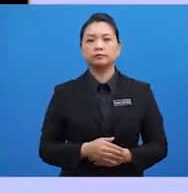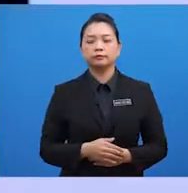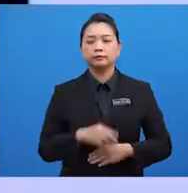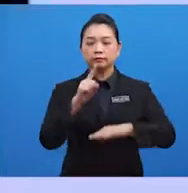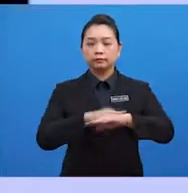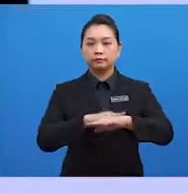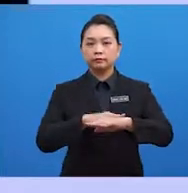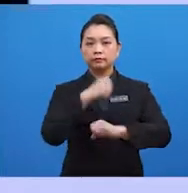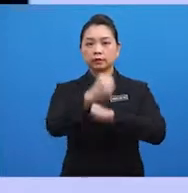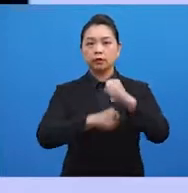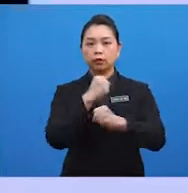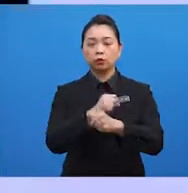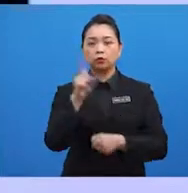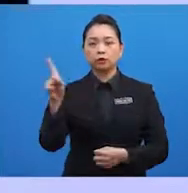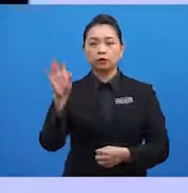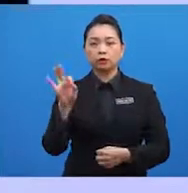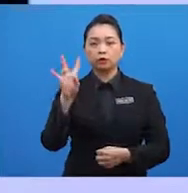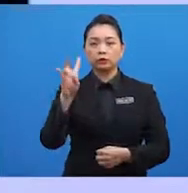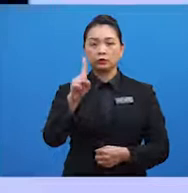pada tahun 1971.